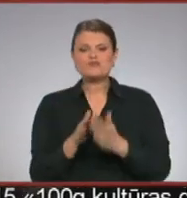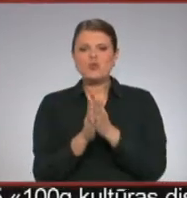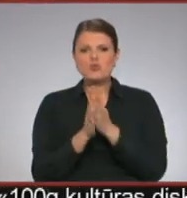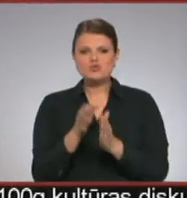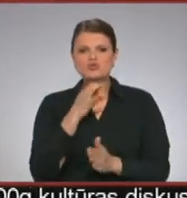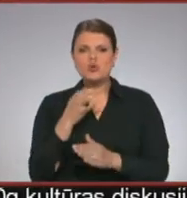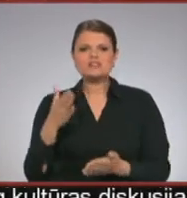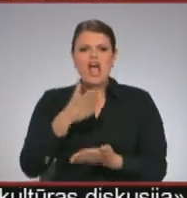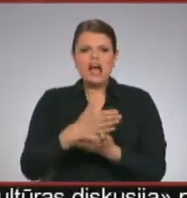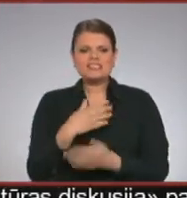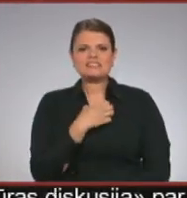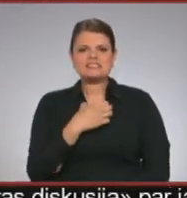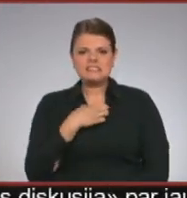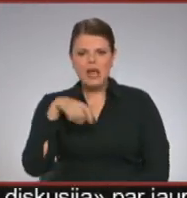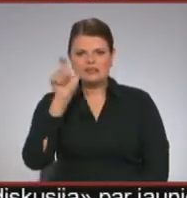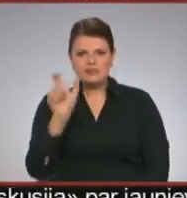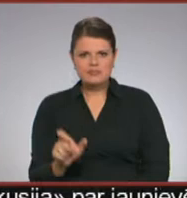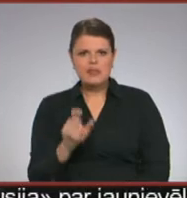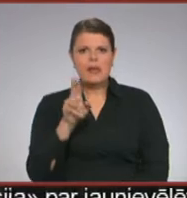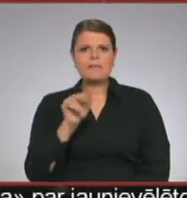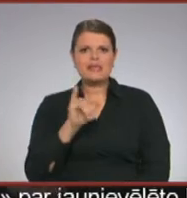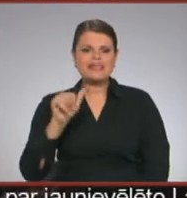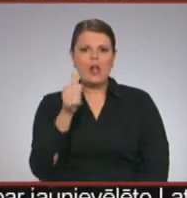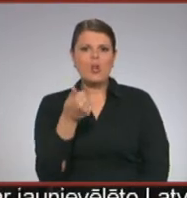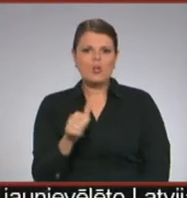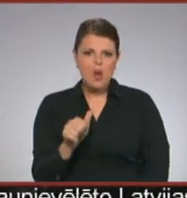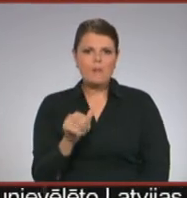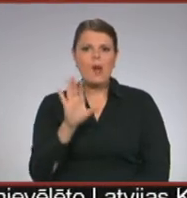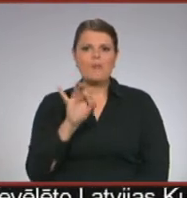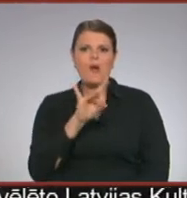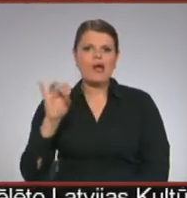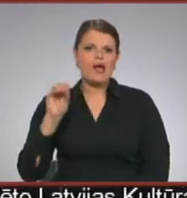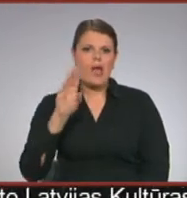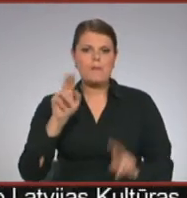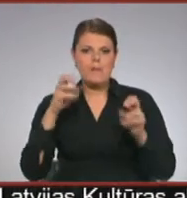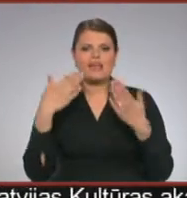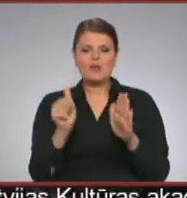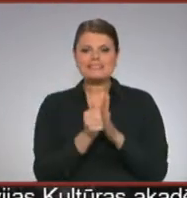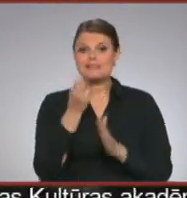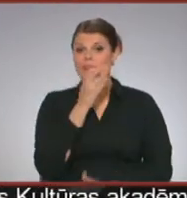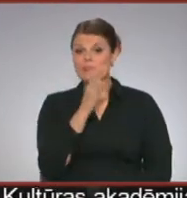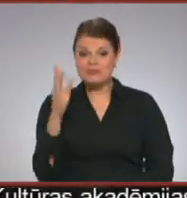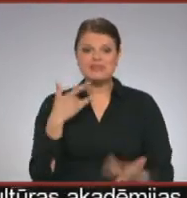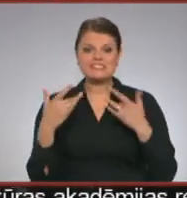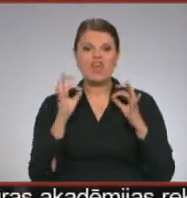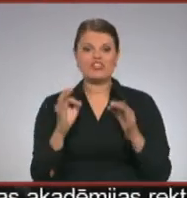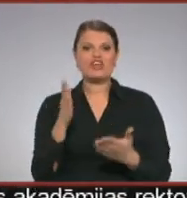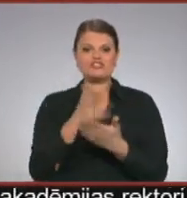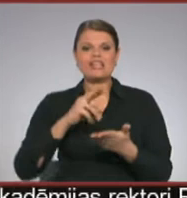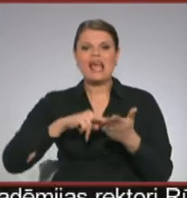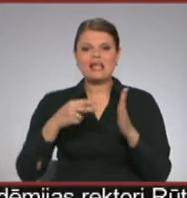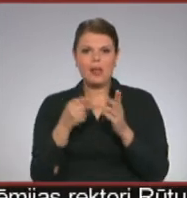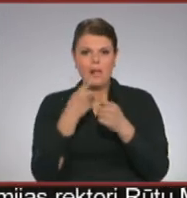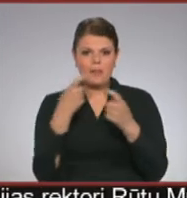solisti aizstāt sasirgušo Anitu Hartigu mīmī lomā Pučīni operā Bohēma jau sesdienas pēcpusdienām. Turklāt izrādes tieši rēda ieplānota